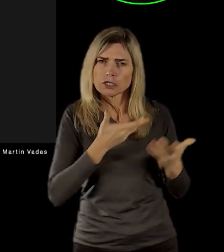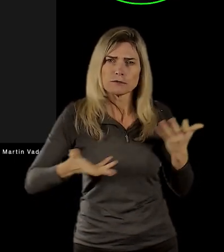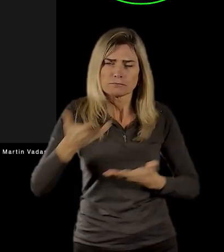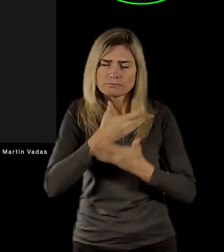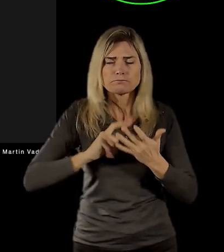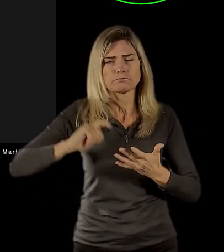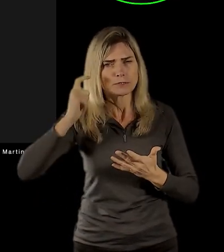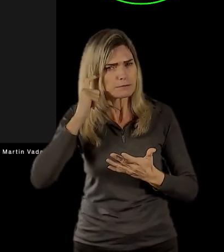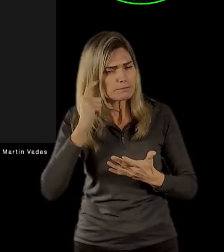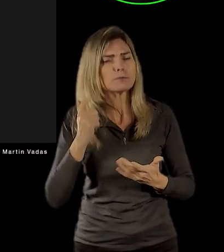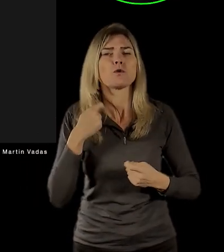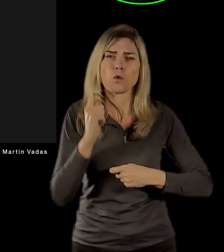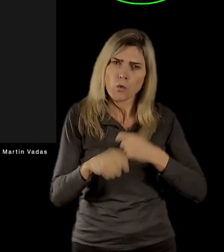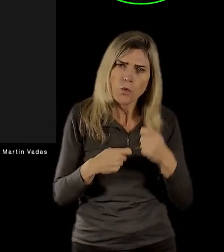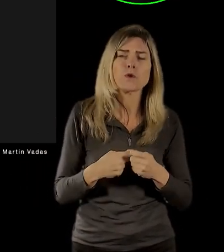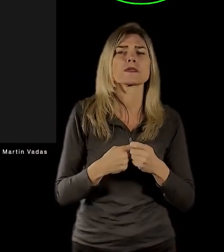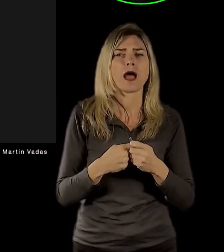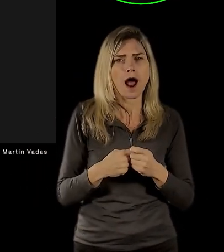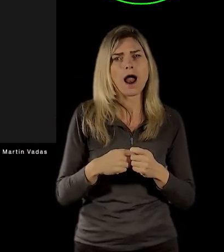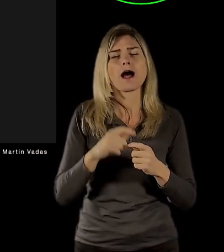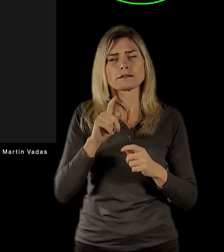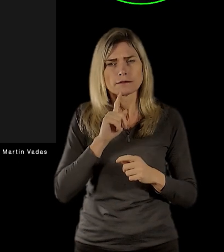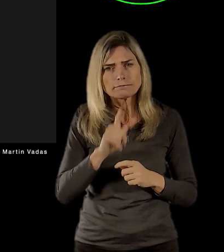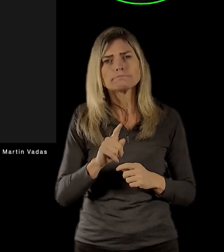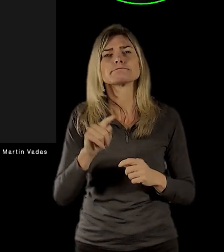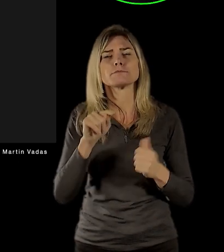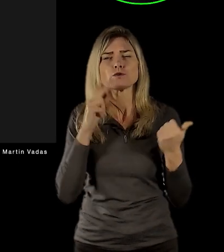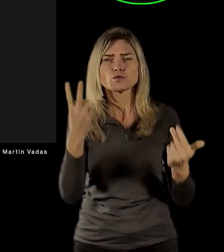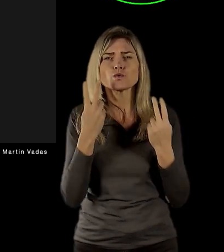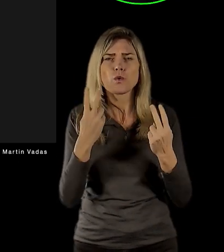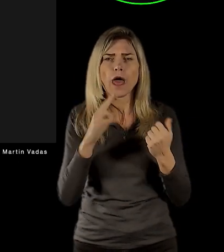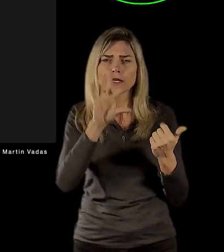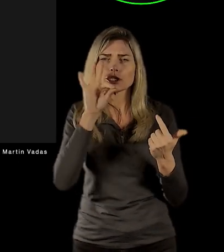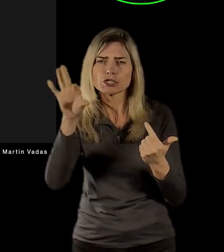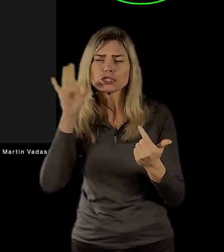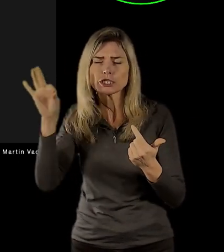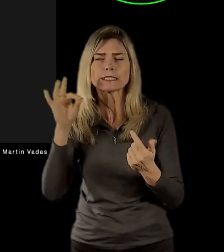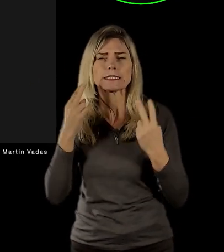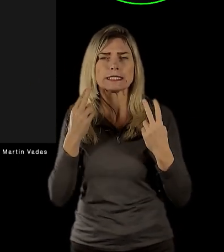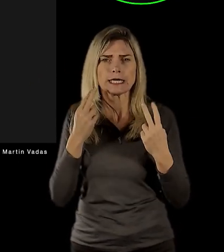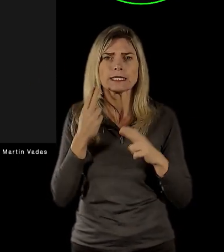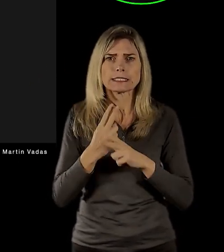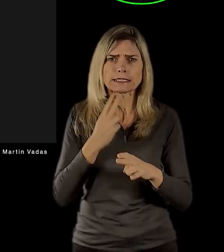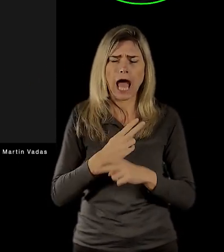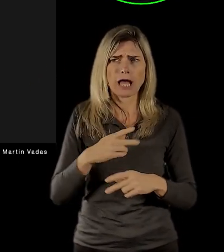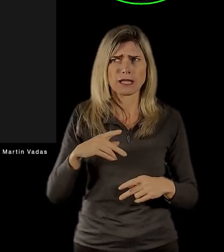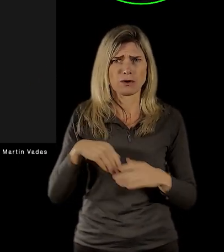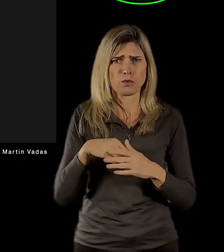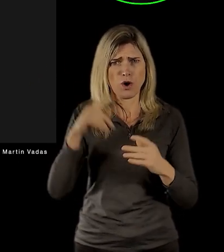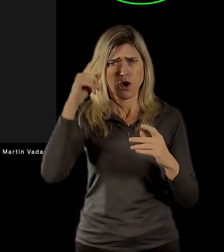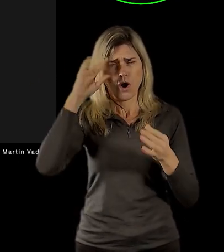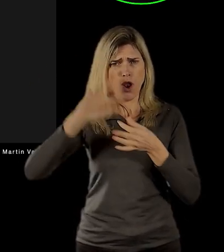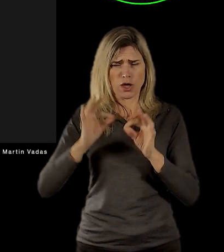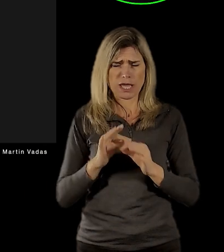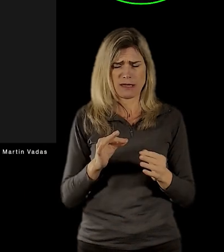aby jsme vlastně měli tam ty úhelný okamžiky, ty nesamozřejmosti státu, který se tady